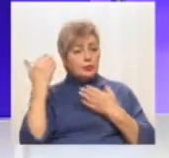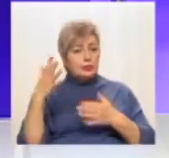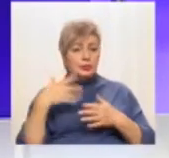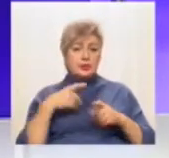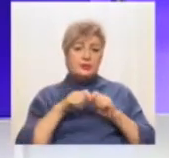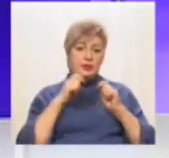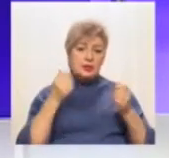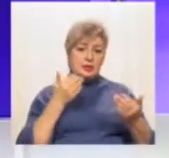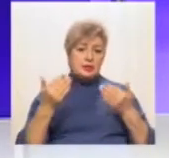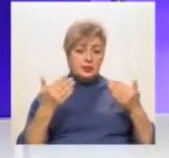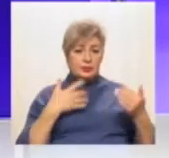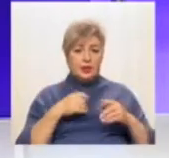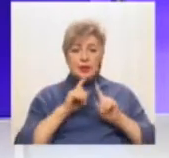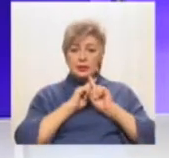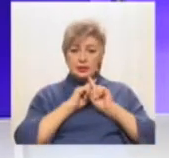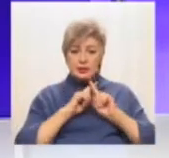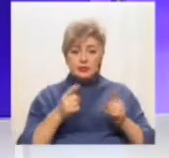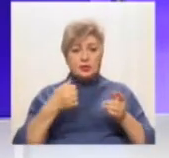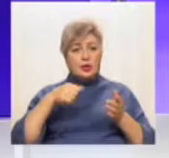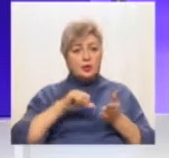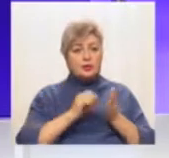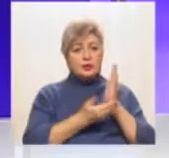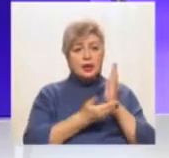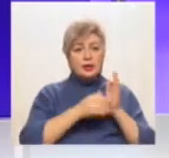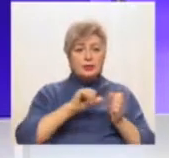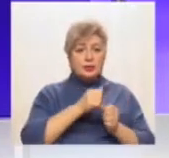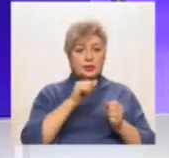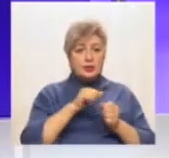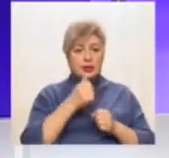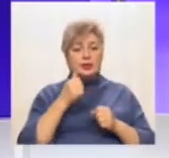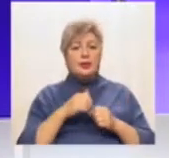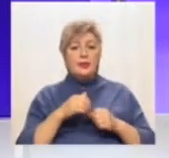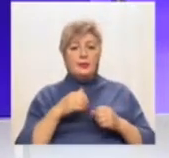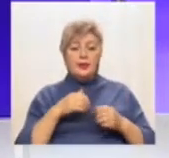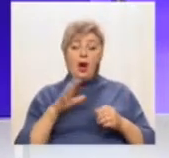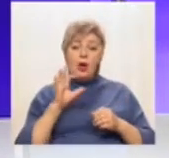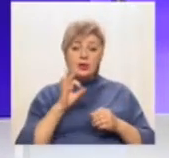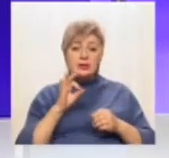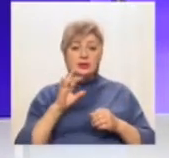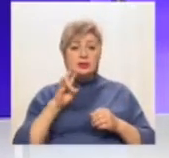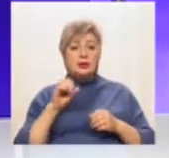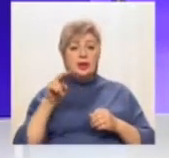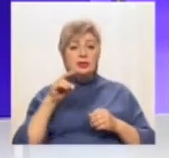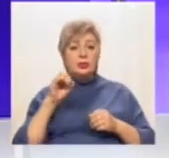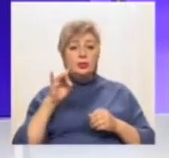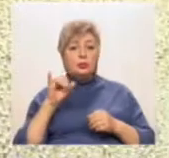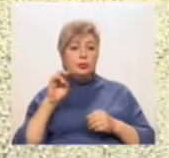«Незвичайні дереворити криворізького митця» представляє 30 робіт місцевого майстра Олександра Недоруби.